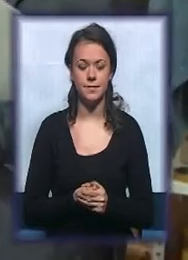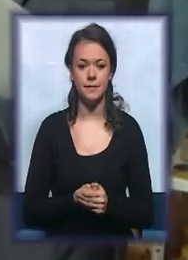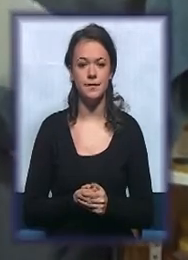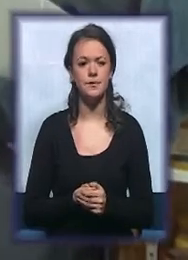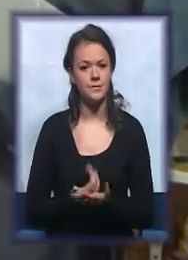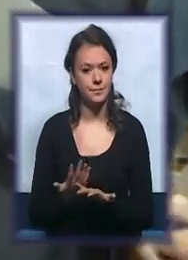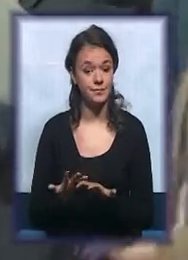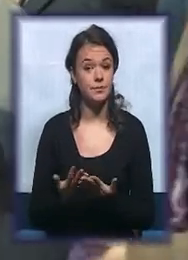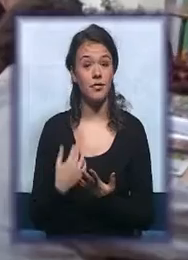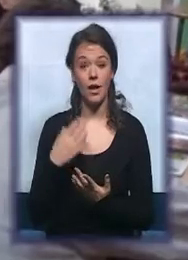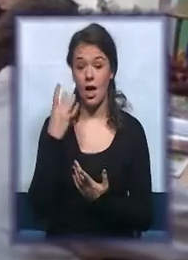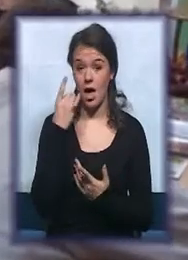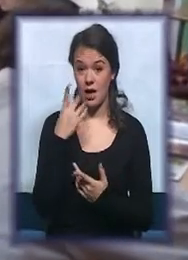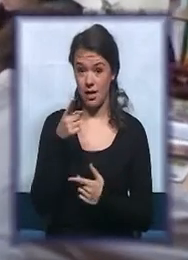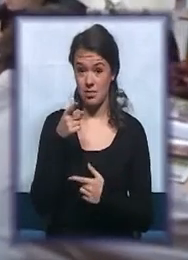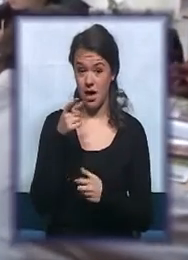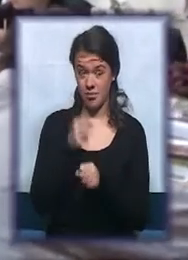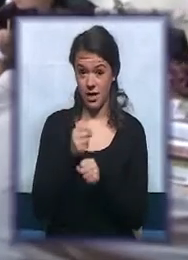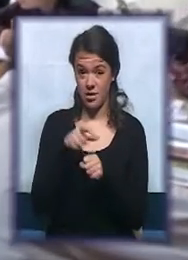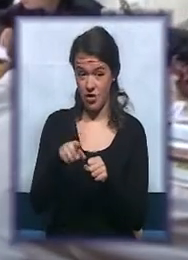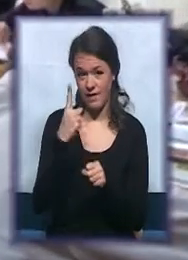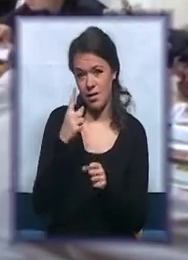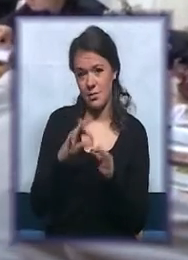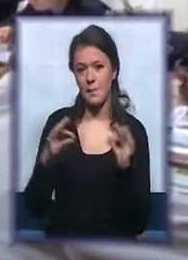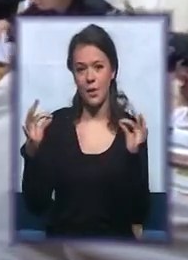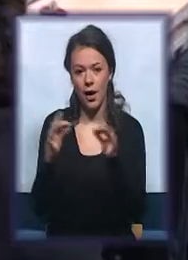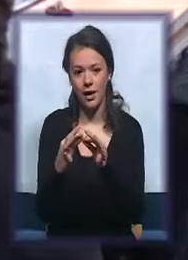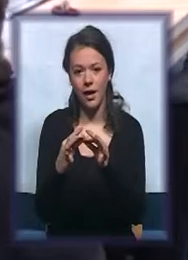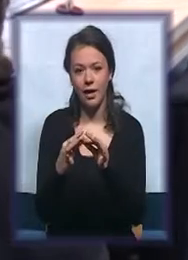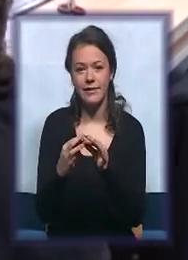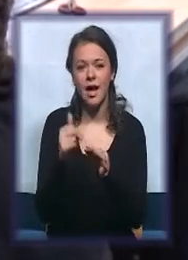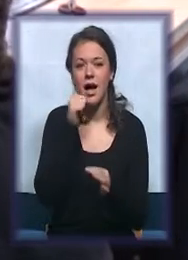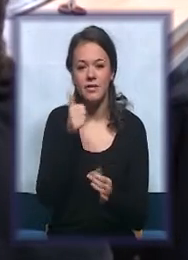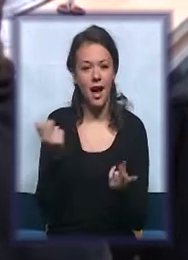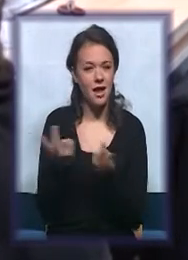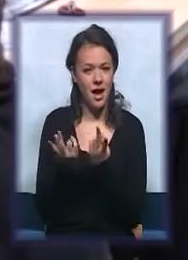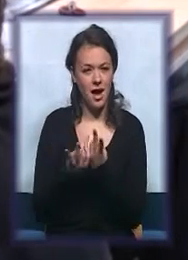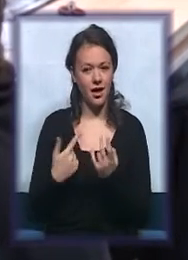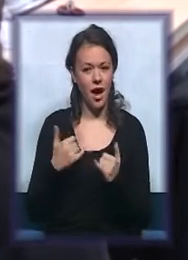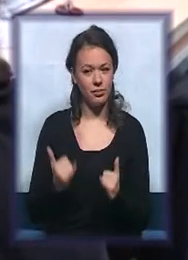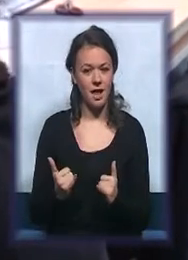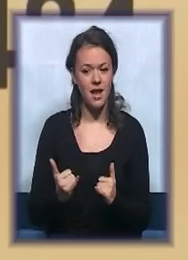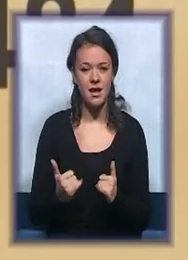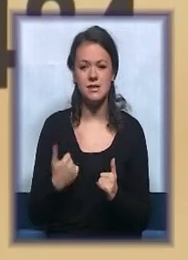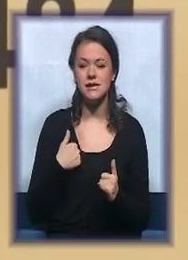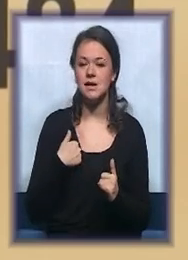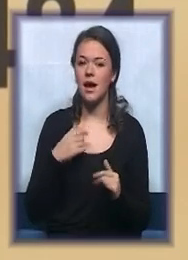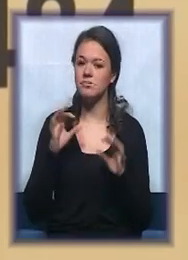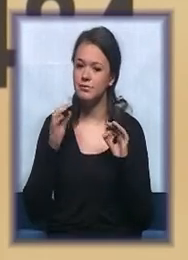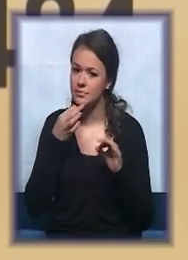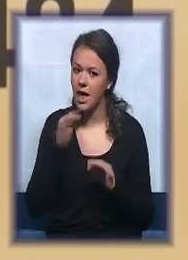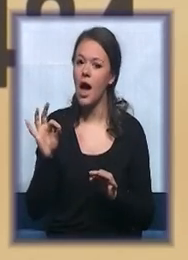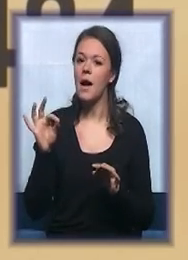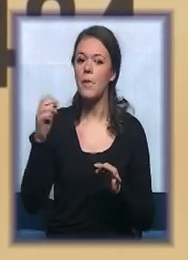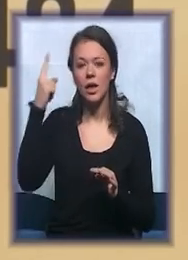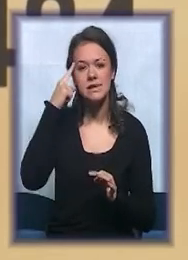Zapravo kada realizujete jedan ovakav projekat, dan kao što je ovaj današnji je zapravo najbolja potvrda da li ste u nečemu